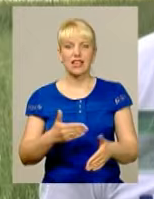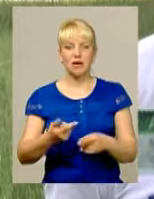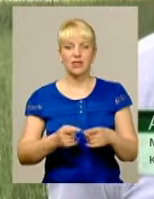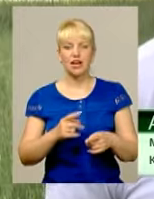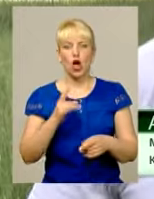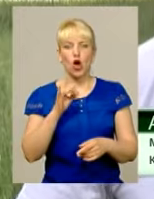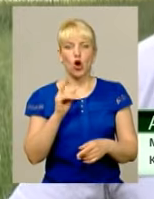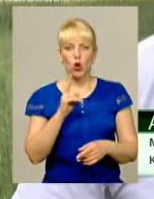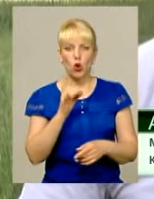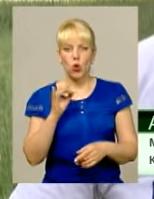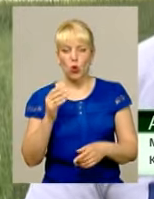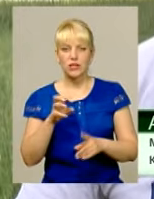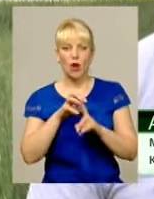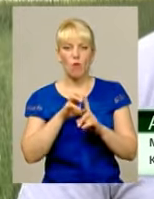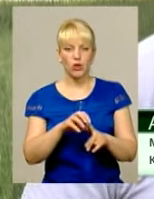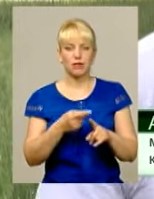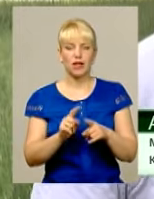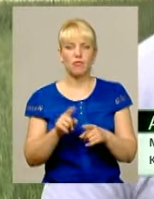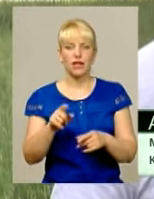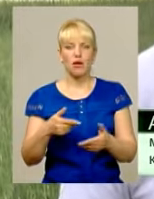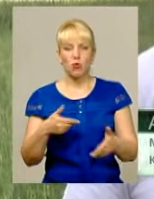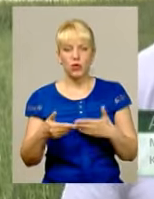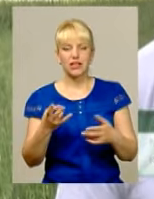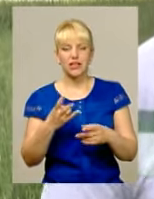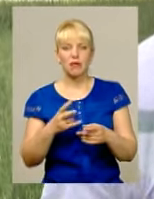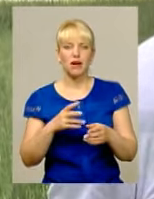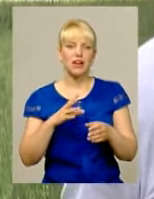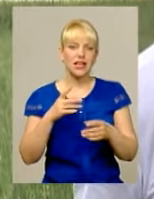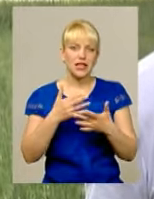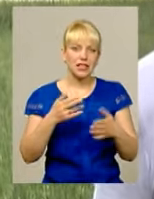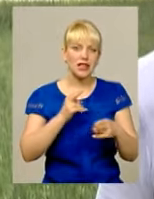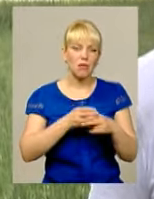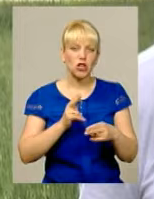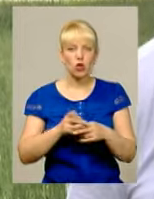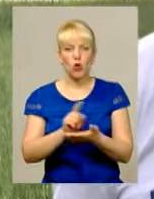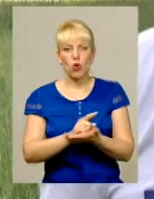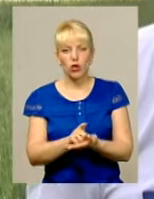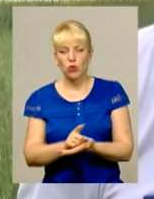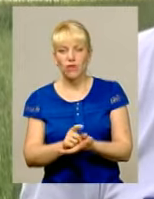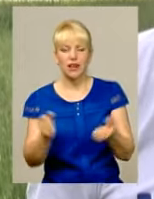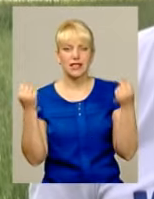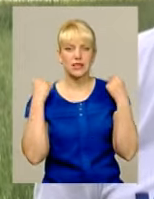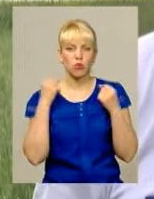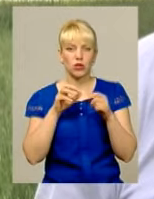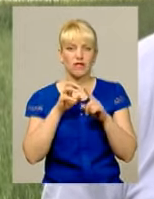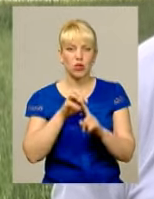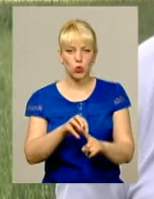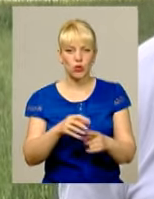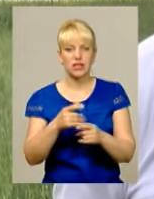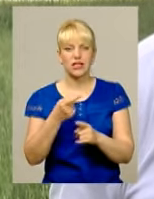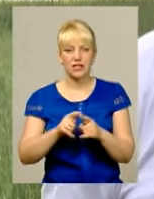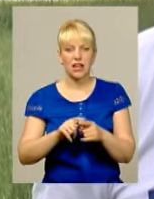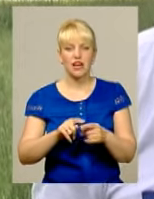команда йде ніби як в похід і її там потрібно долати перешкоди, це елементи орієнтування, елементи спортивного туризму Все-таки